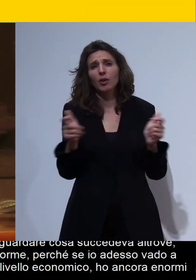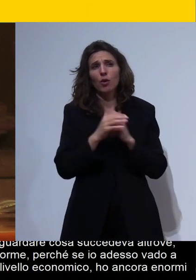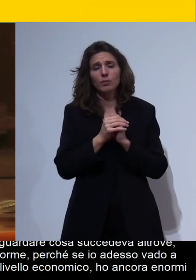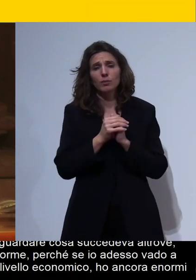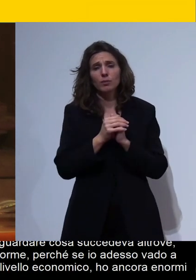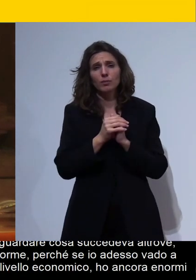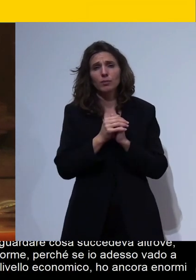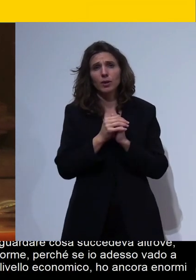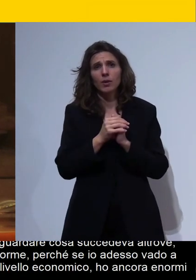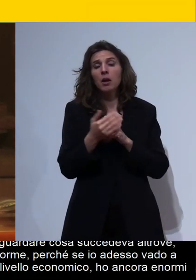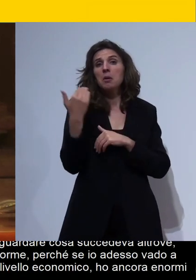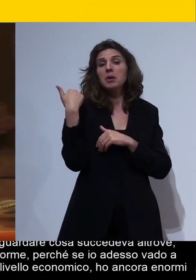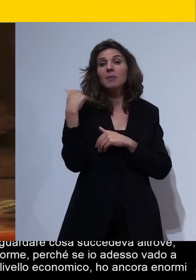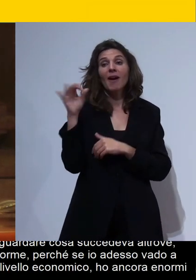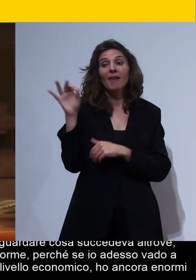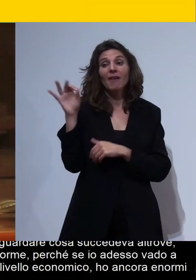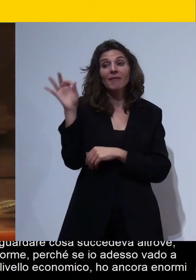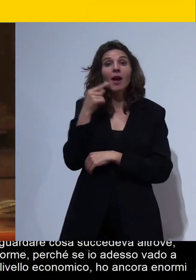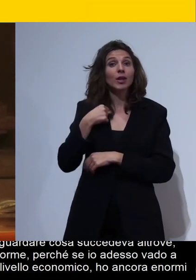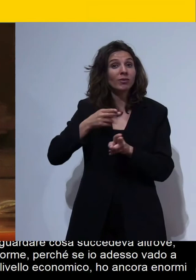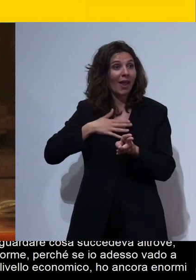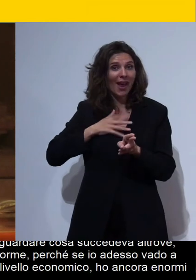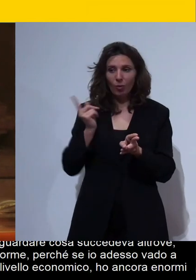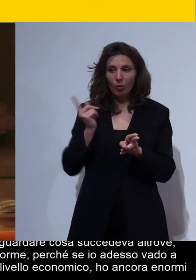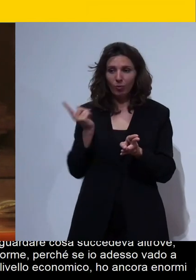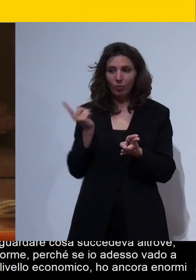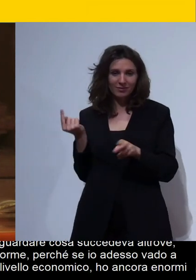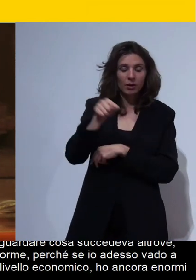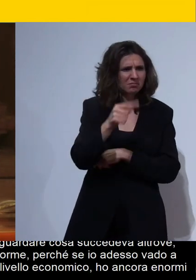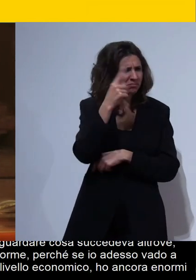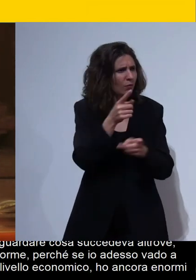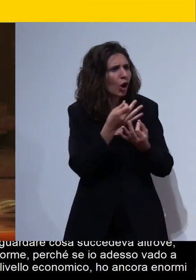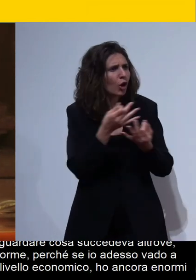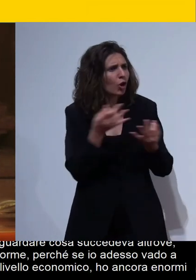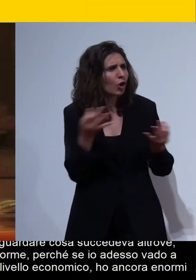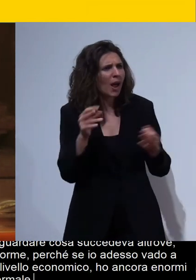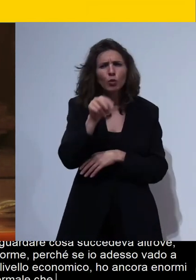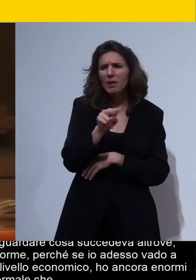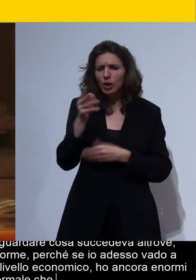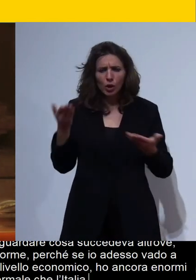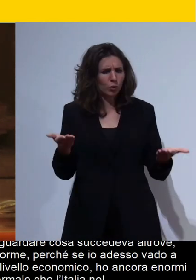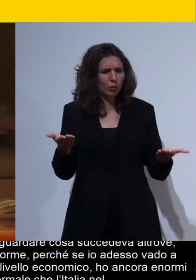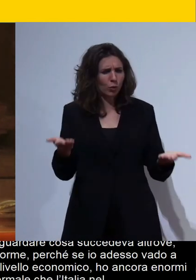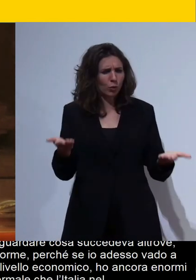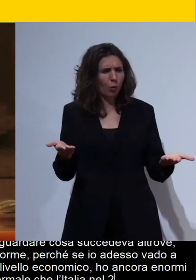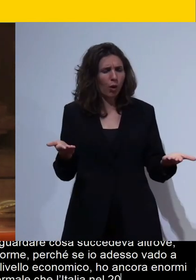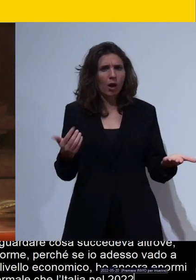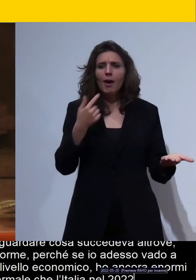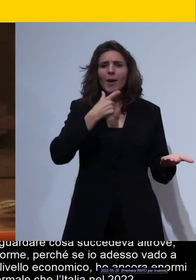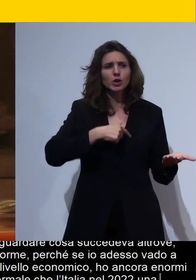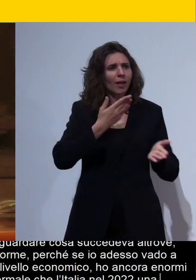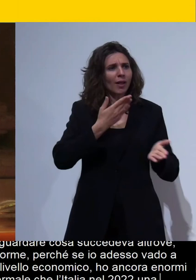nominava il mio viaggio in treno secondo voi è normale che in Italia nel 2022 una persona con